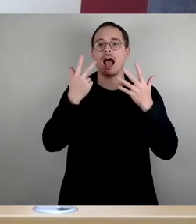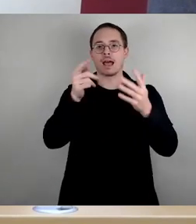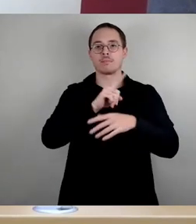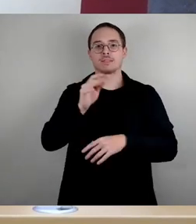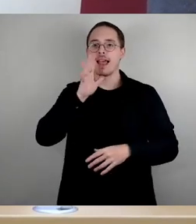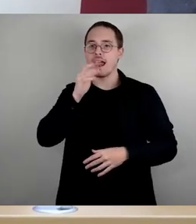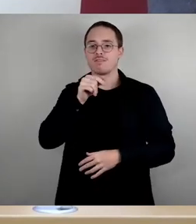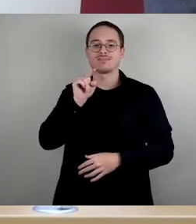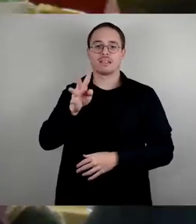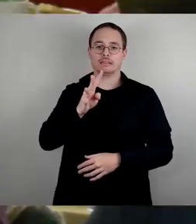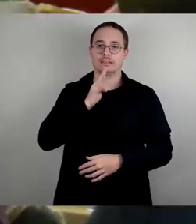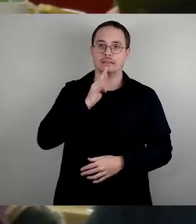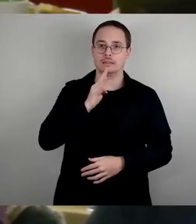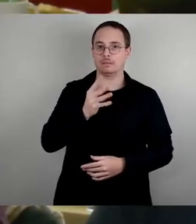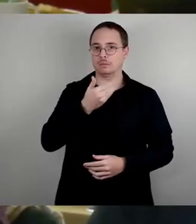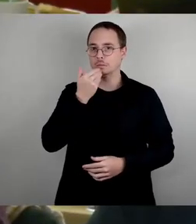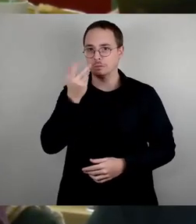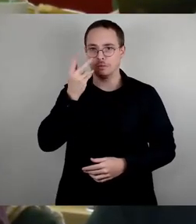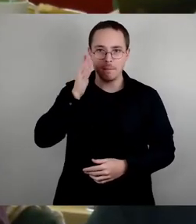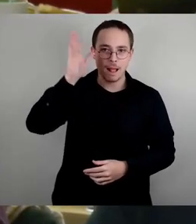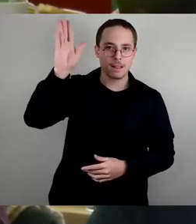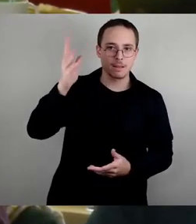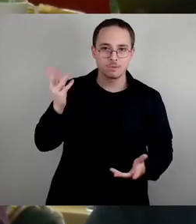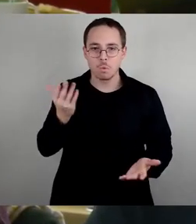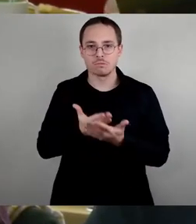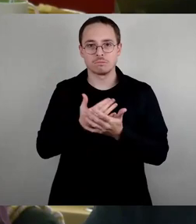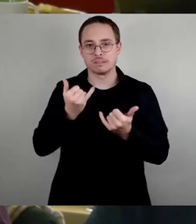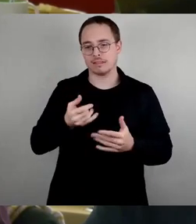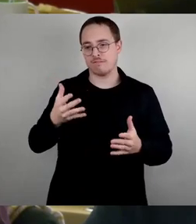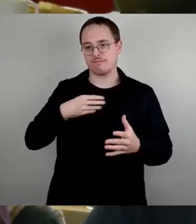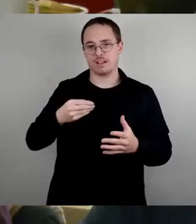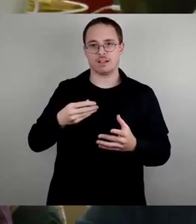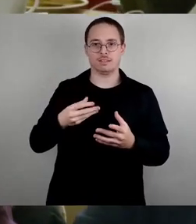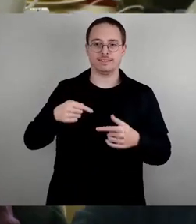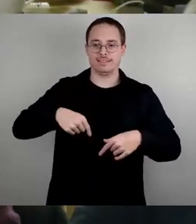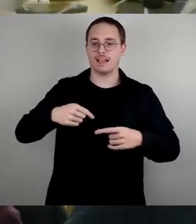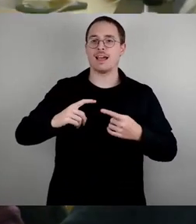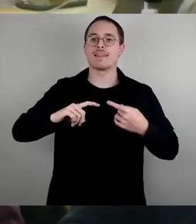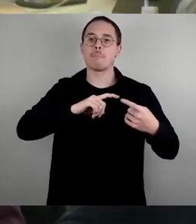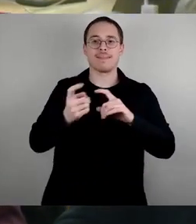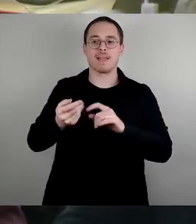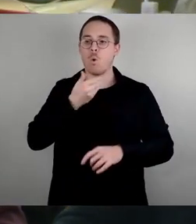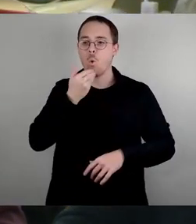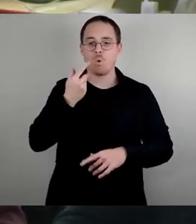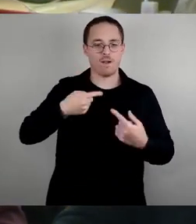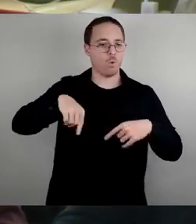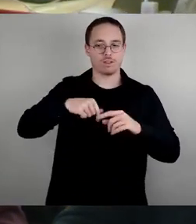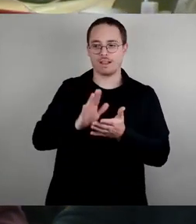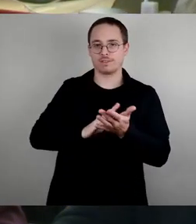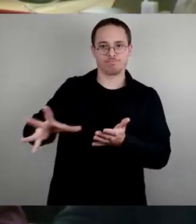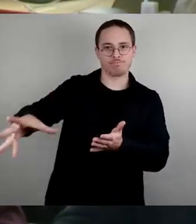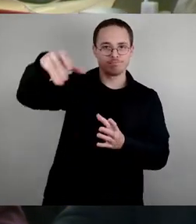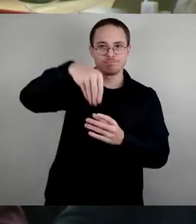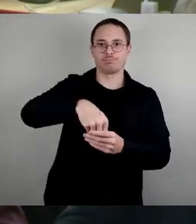Runde ohne Debatte klar damit abstimmen. Und das sind Vorlagen der Verwaltung, die das Handeln in den nachfolgenden Gremien auch